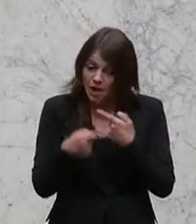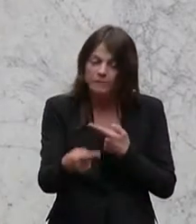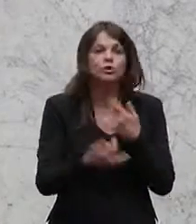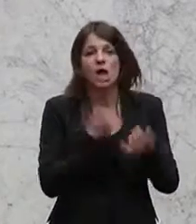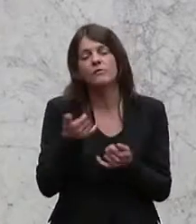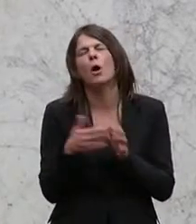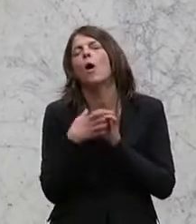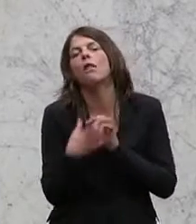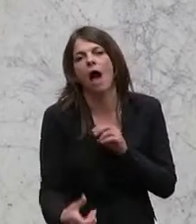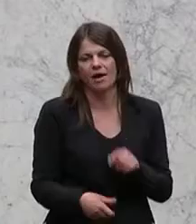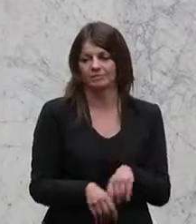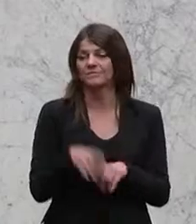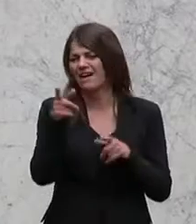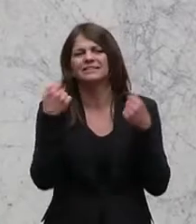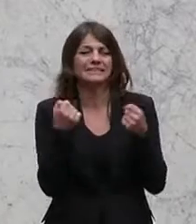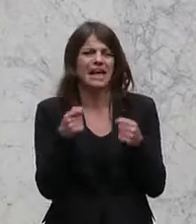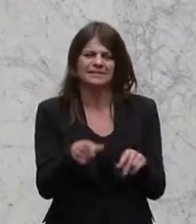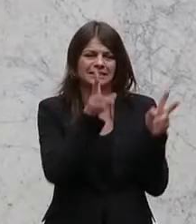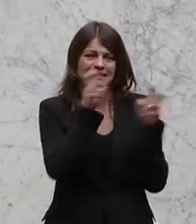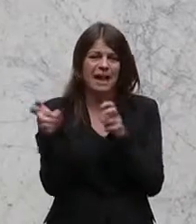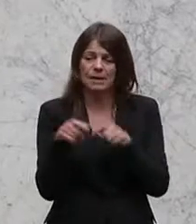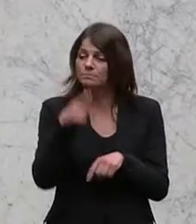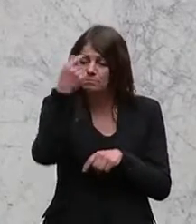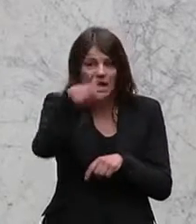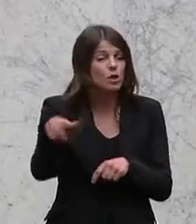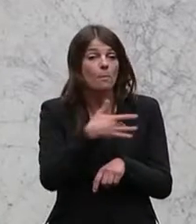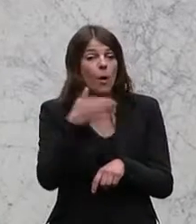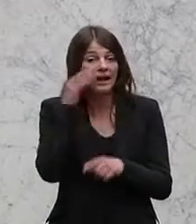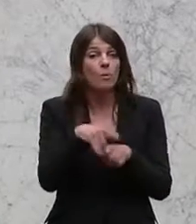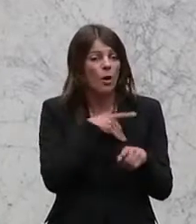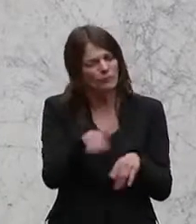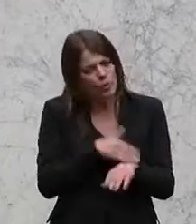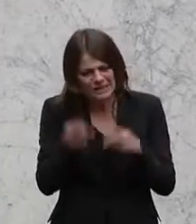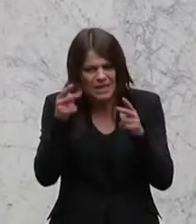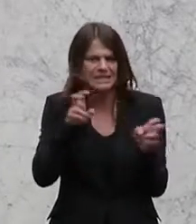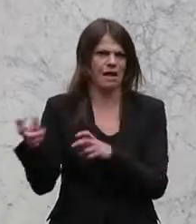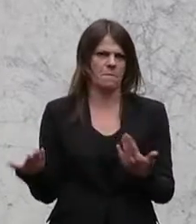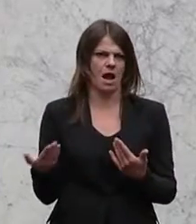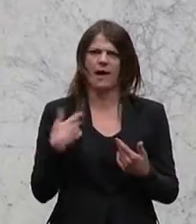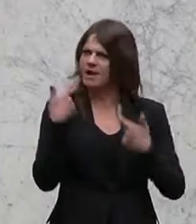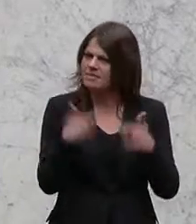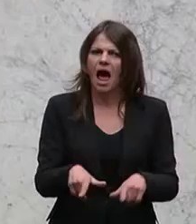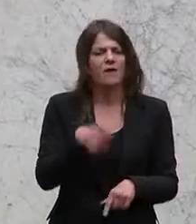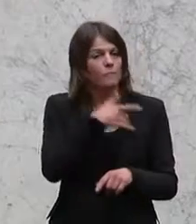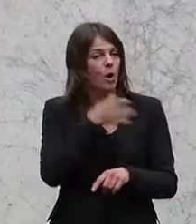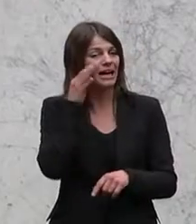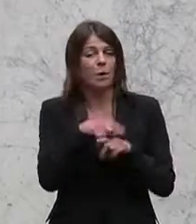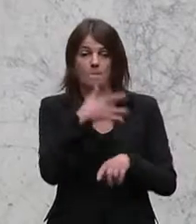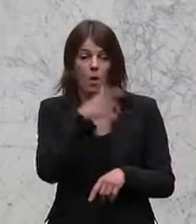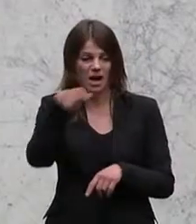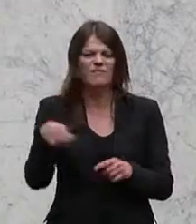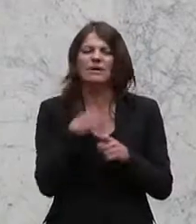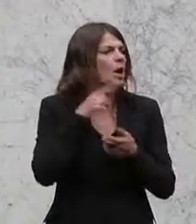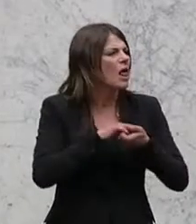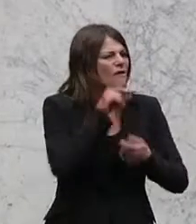das dauert noch lang. Und Sie können sich verlassen, dieses Thema ist den Menschen, den Bürgerinnen und Bürgern wichtig. Weil wir dürfen den Bürgerinnen und Bürgern, Kollege Vogler, wenn du